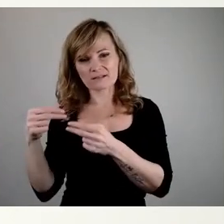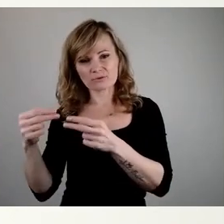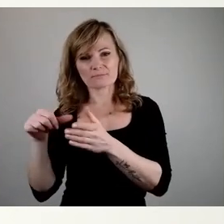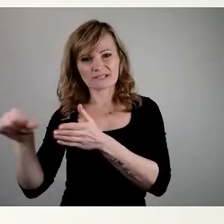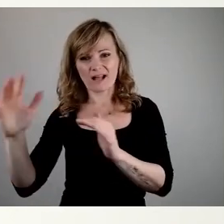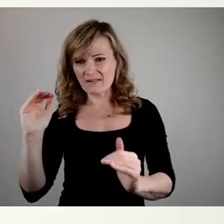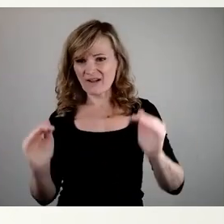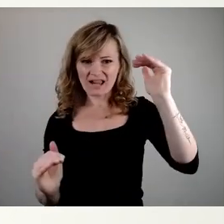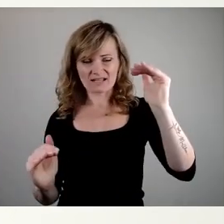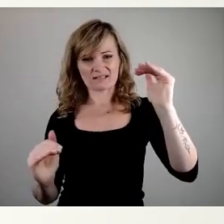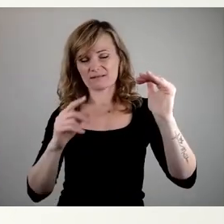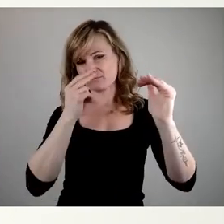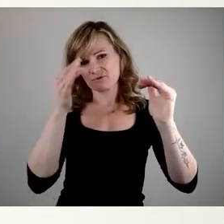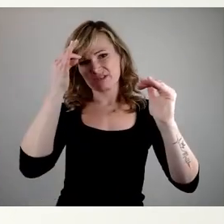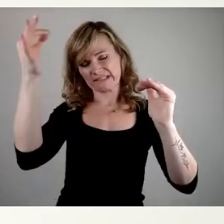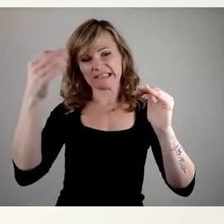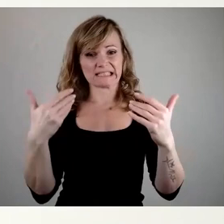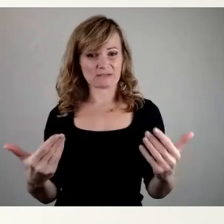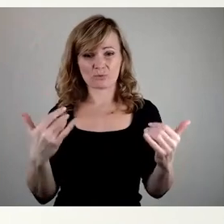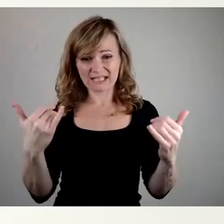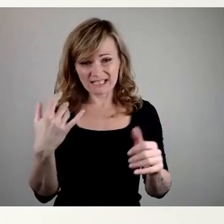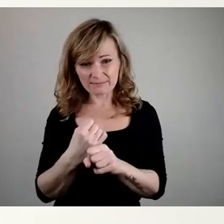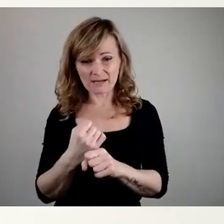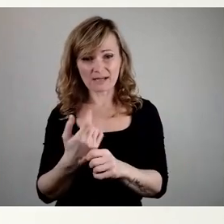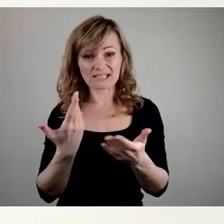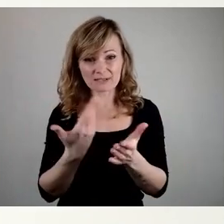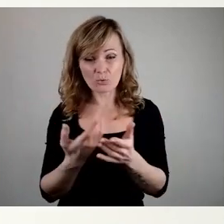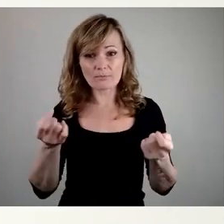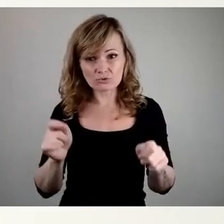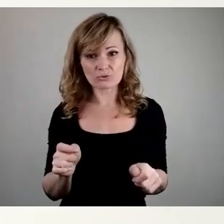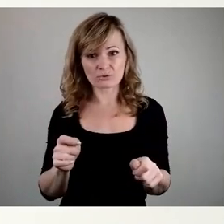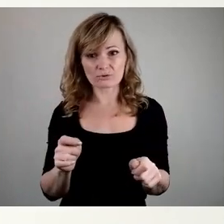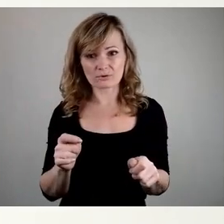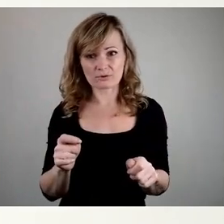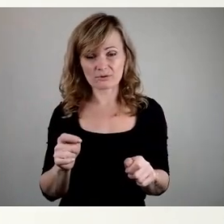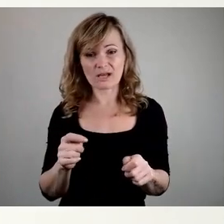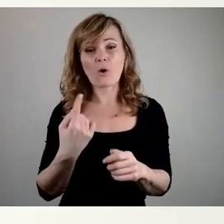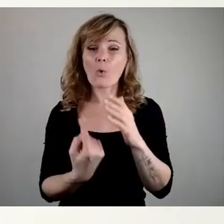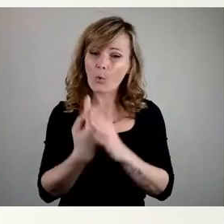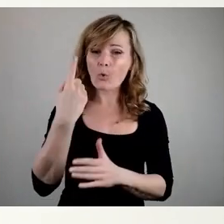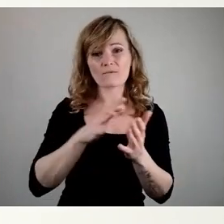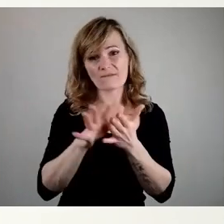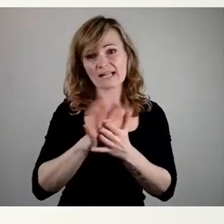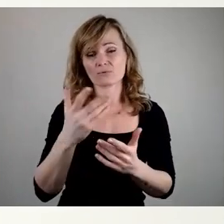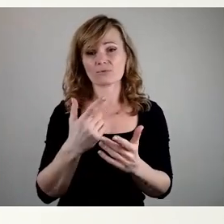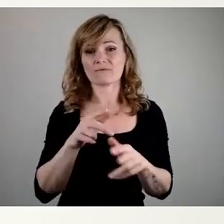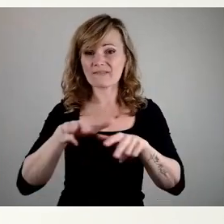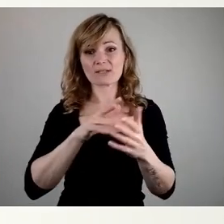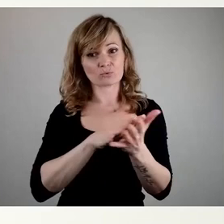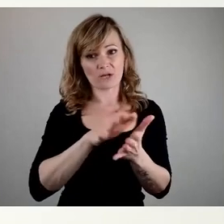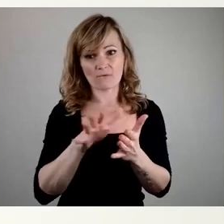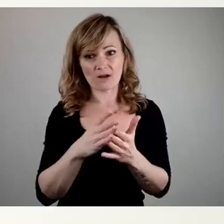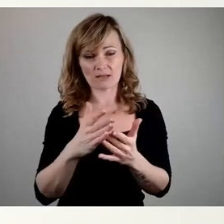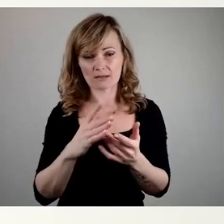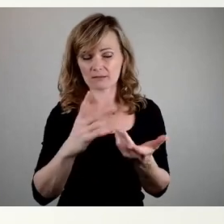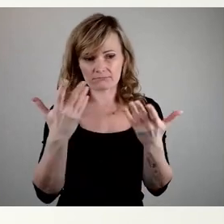Das müssen wir auch wissen. Was wir hier jetzt mit diesem Beschluss für einen Verwaltungsaufwand erzeugen, und da können Sie